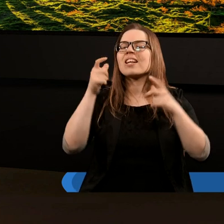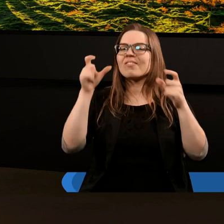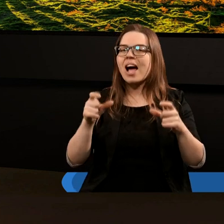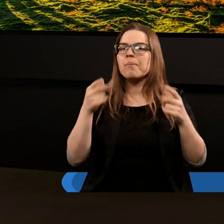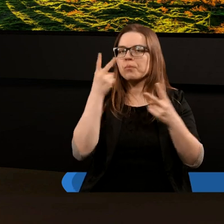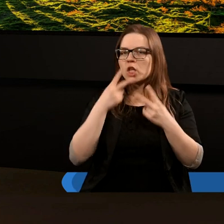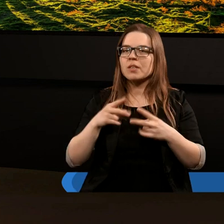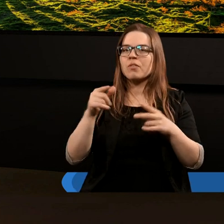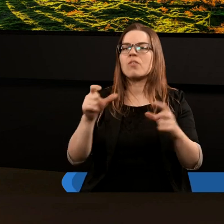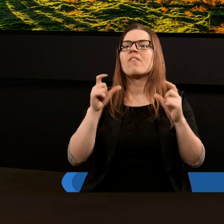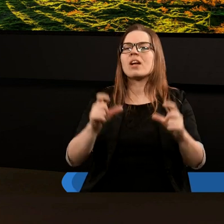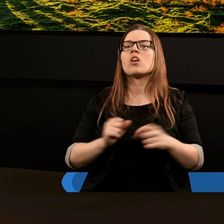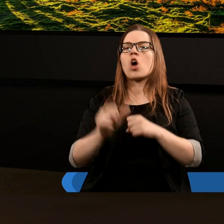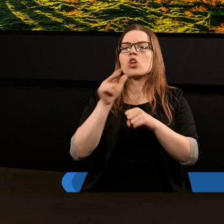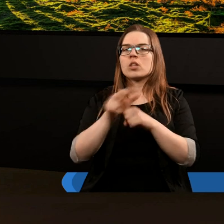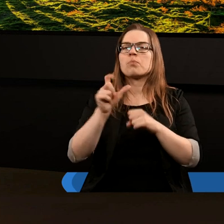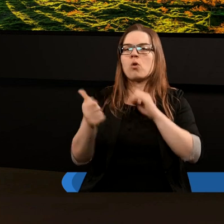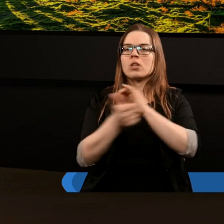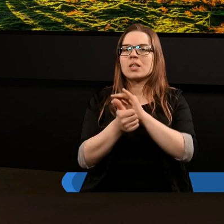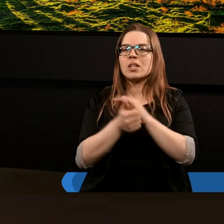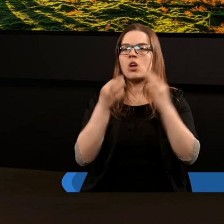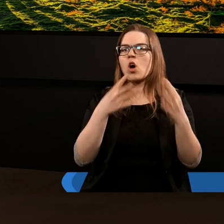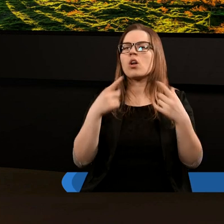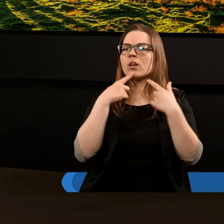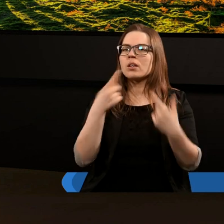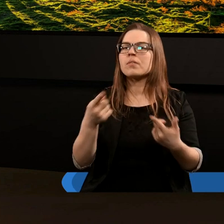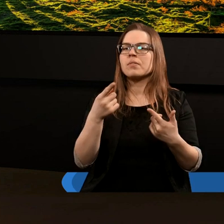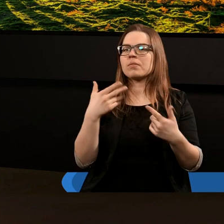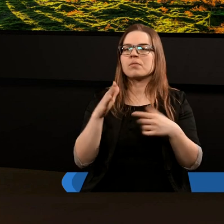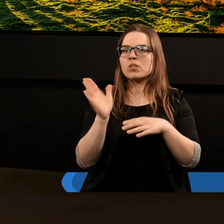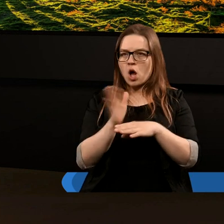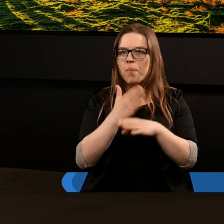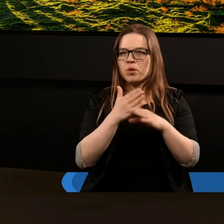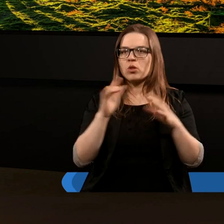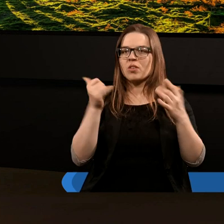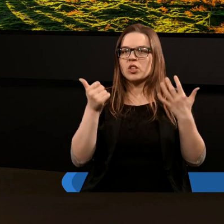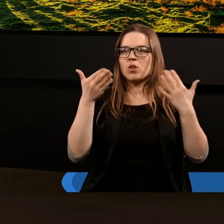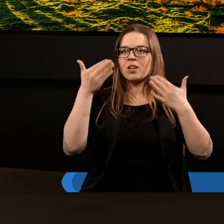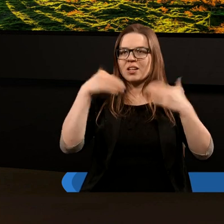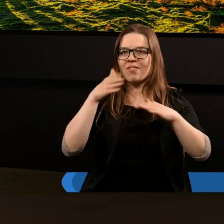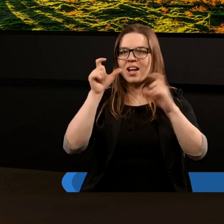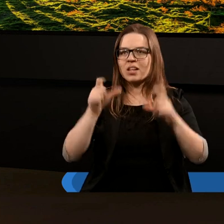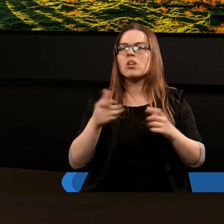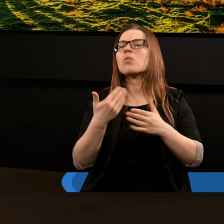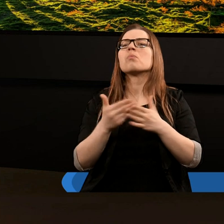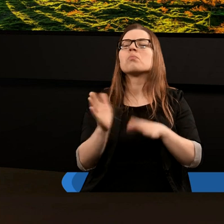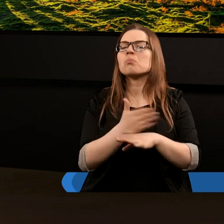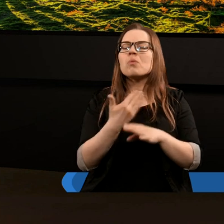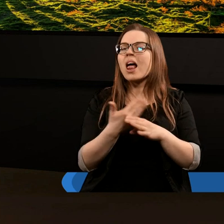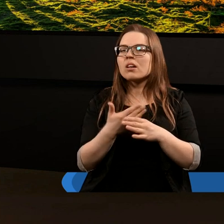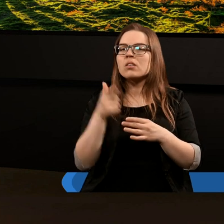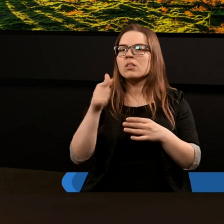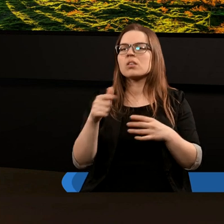fragmentem. Przeczytamy wersety od trzynastego po szesnasty. I od razu powiem, że my ominęliśmy werset szósty wcześniej w czytaniu, ale to dlatego,